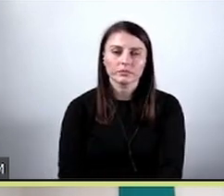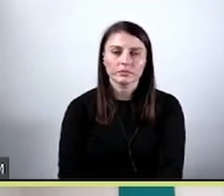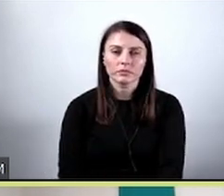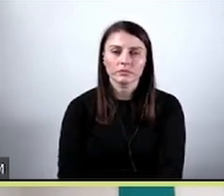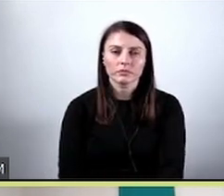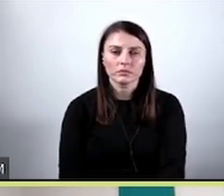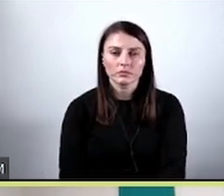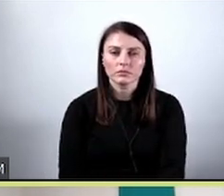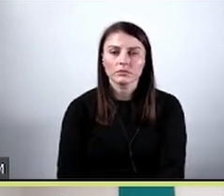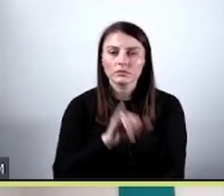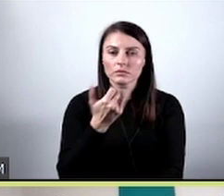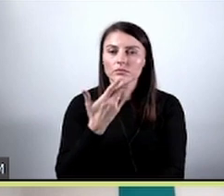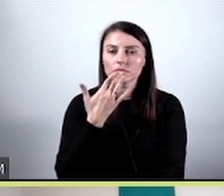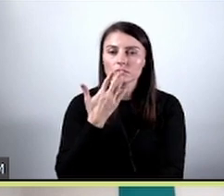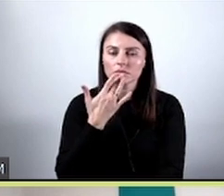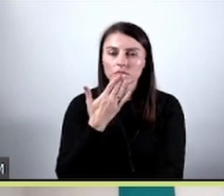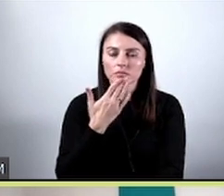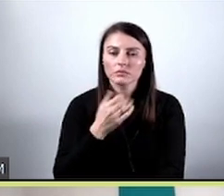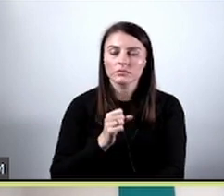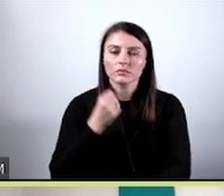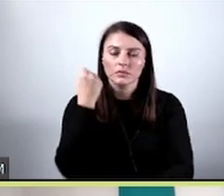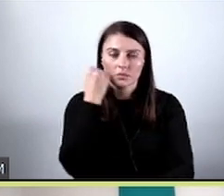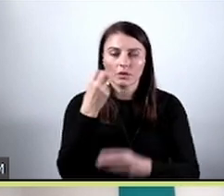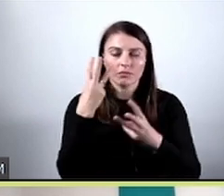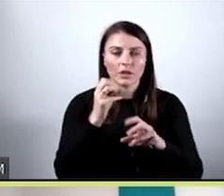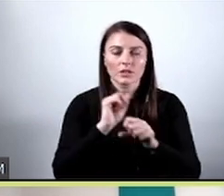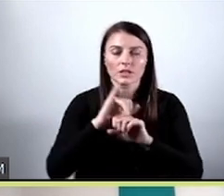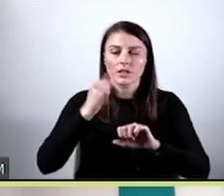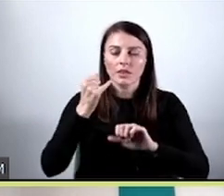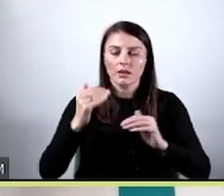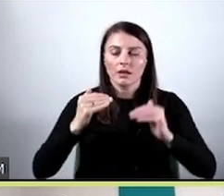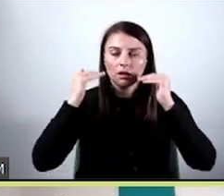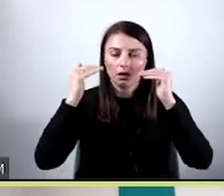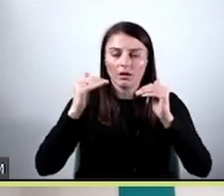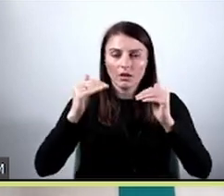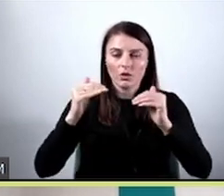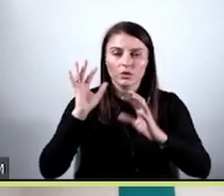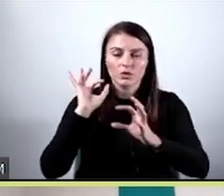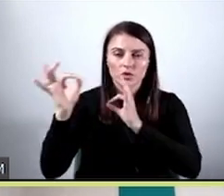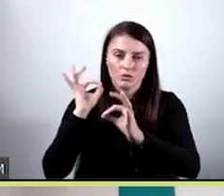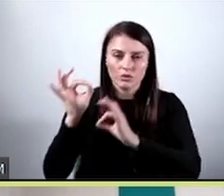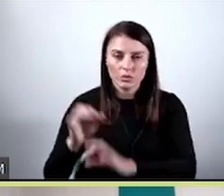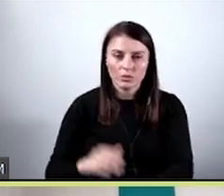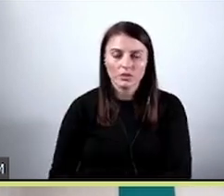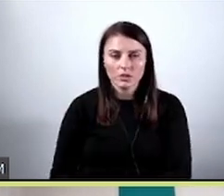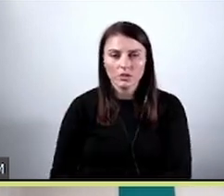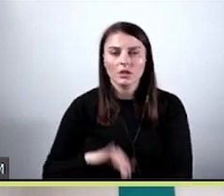Tak jak wspomniałam, istotna jest jakość danych. Jakość modelu jest związana bezpośrednio